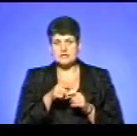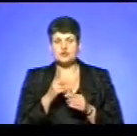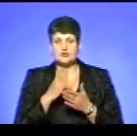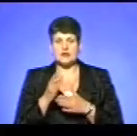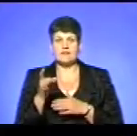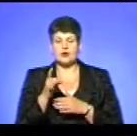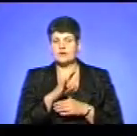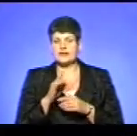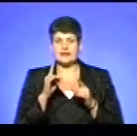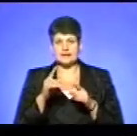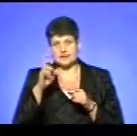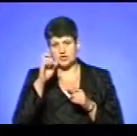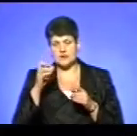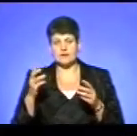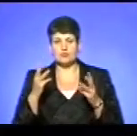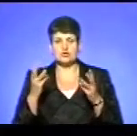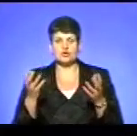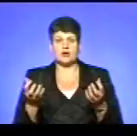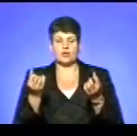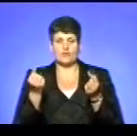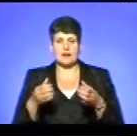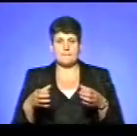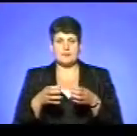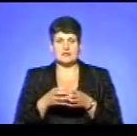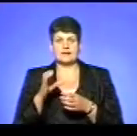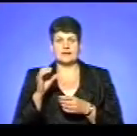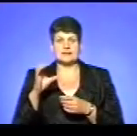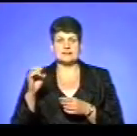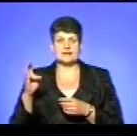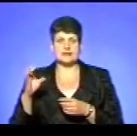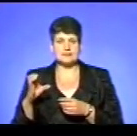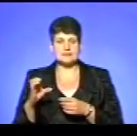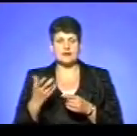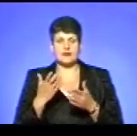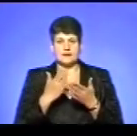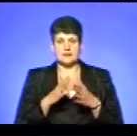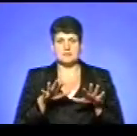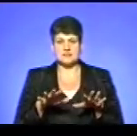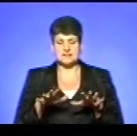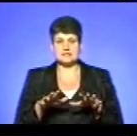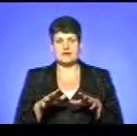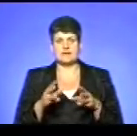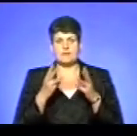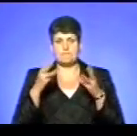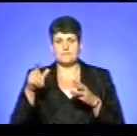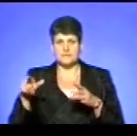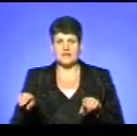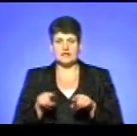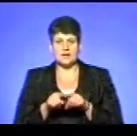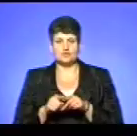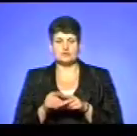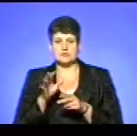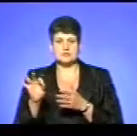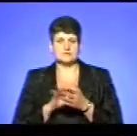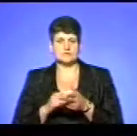районі не тільки державно-рятувальні підрозділи ДСНС, а ще є місцеві вогнеборці, які вчасно також прибули